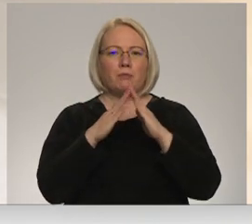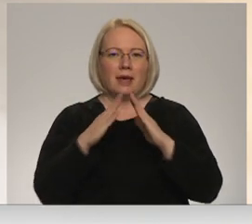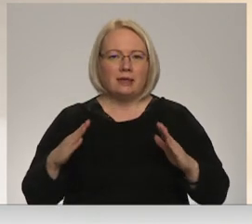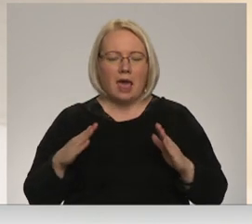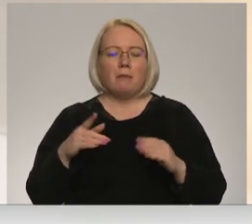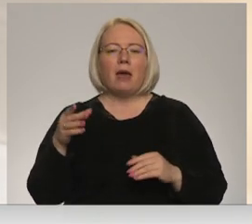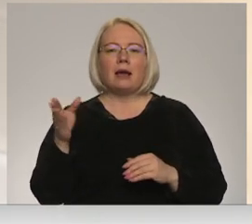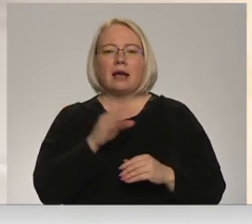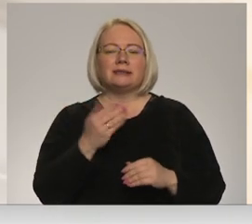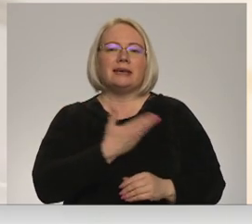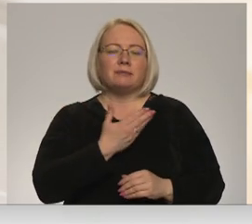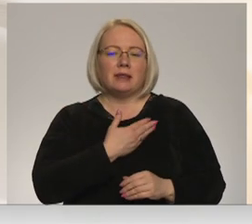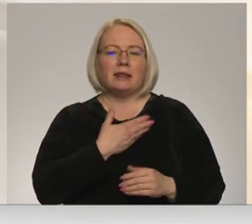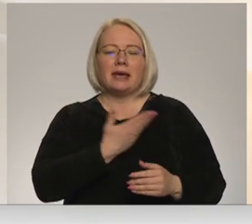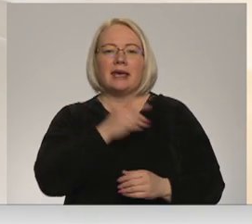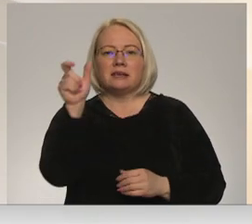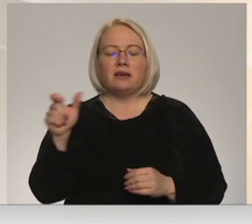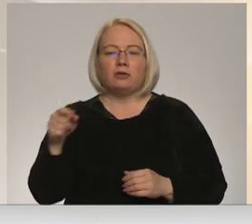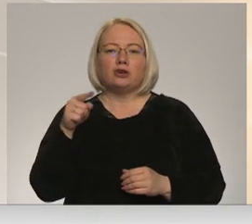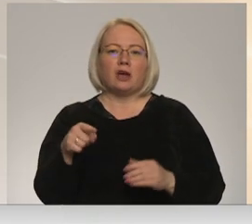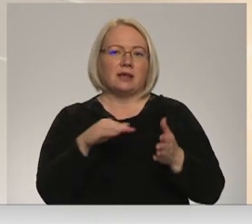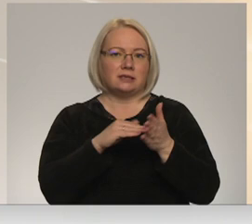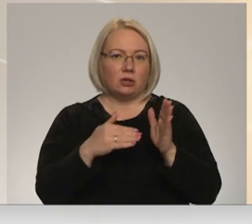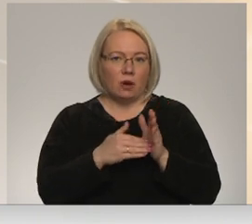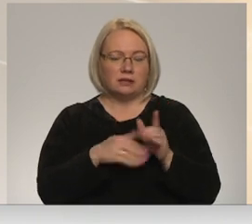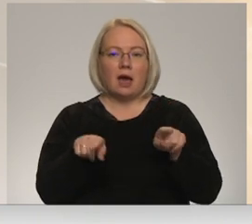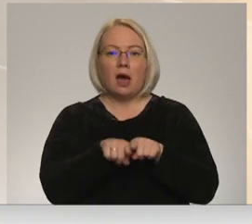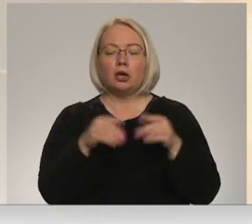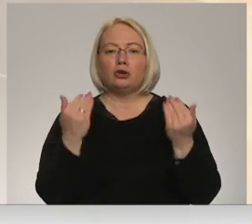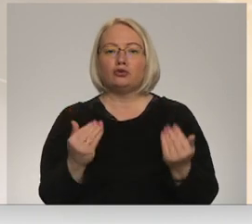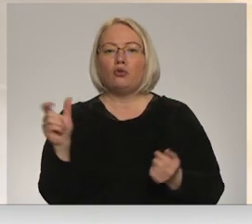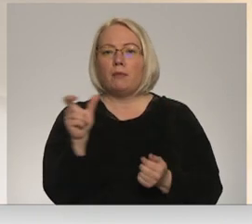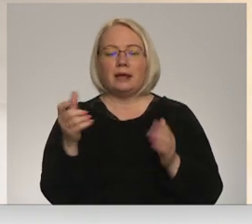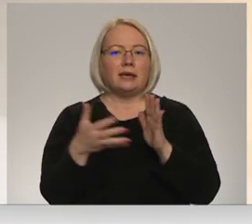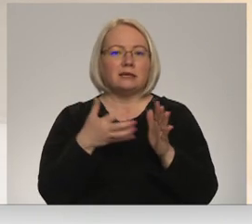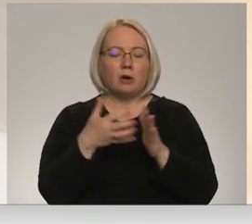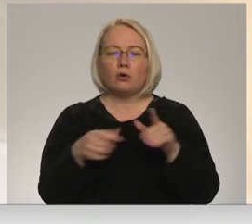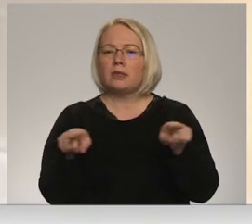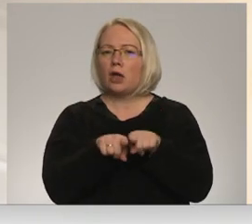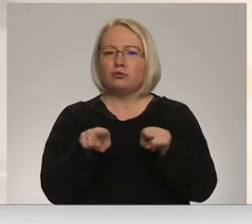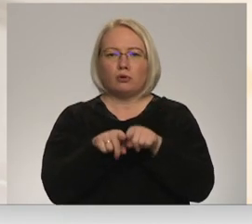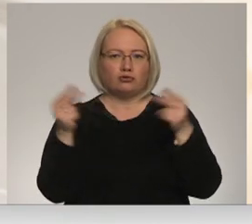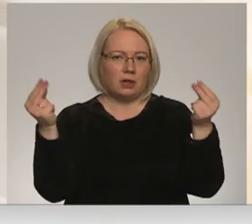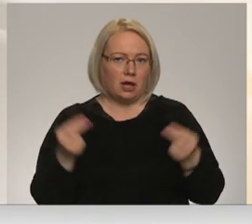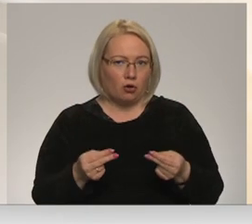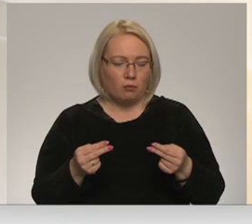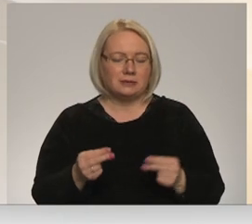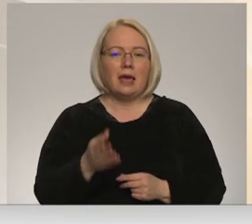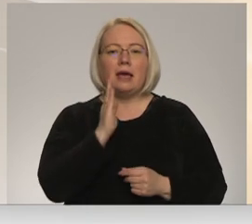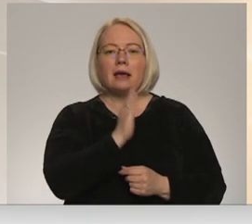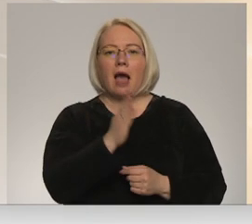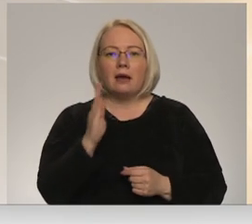izmitina iedzīvotājuši šādās situācijās. Mēs arī šobrīd izmantojam šos pašus līgumus. Tā kā katra